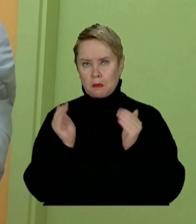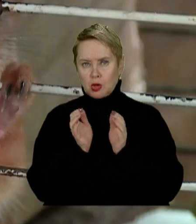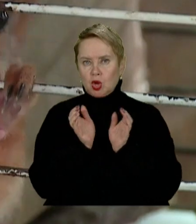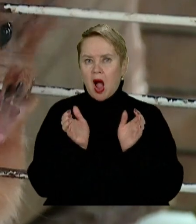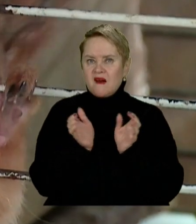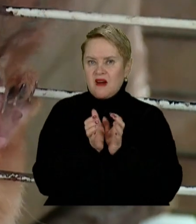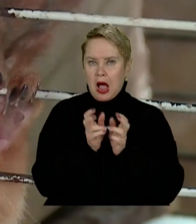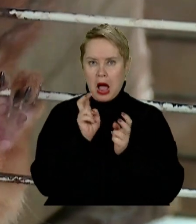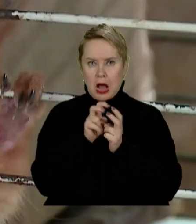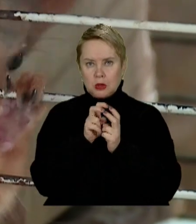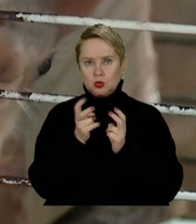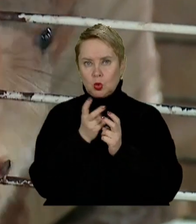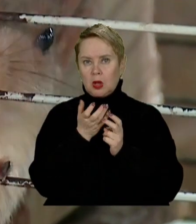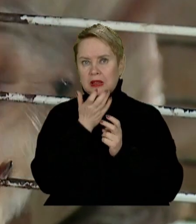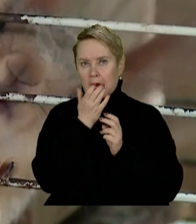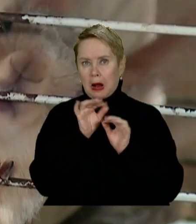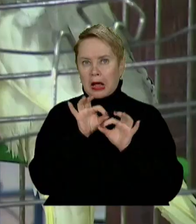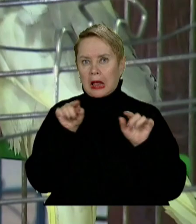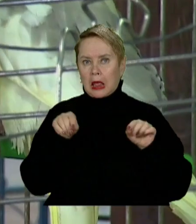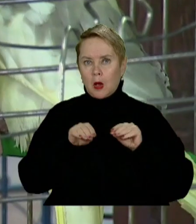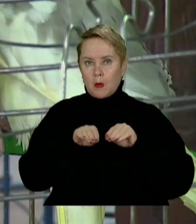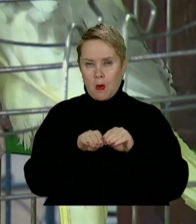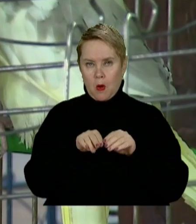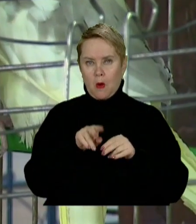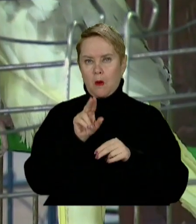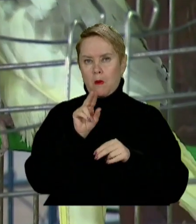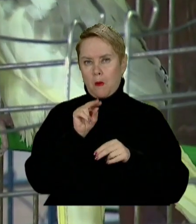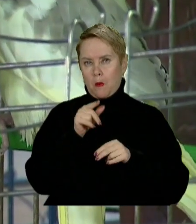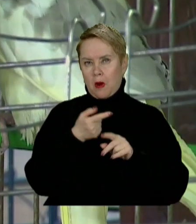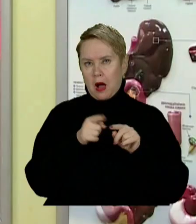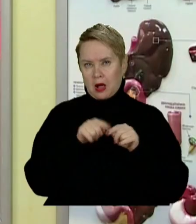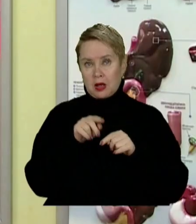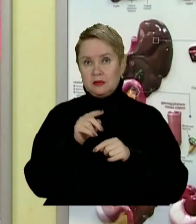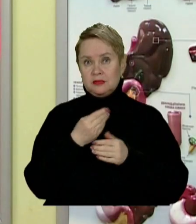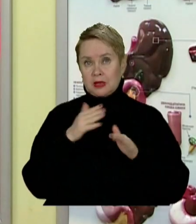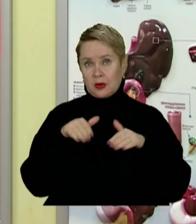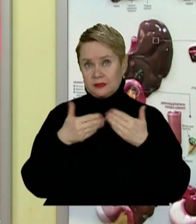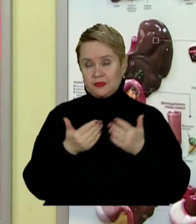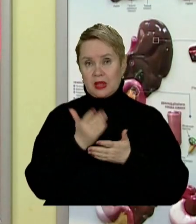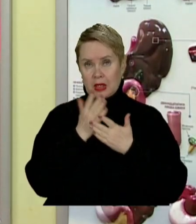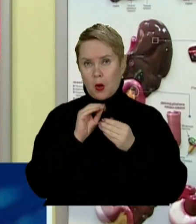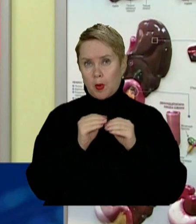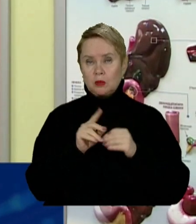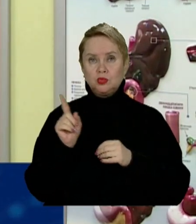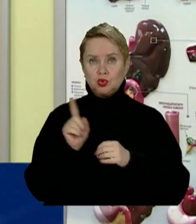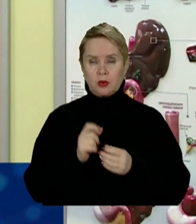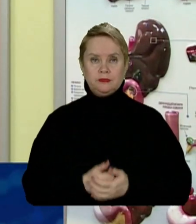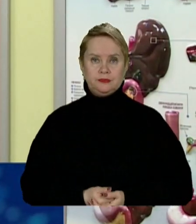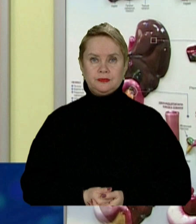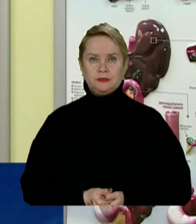акваріум, а гризунам підкласти термокилимок. Для попуг, приміром, є ось такий лайфхак. Є проблема тим, що